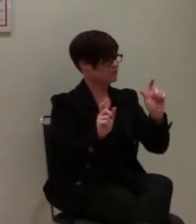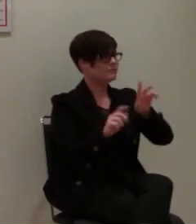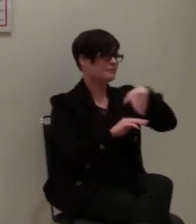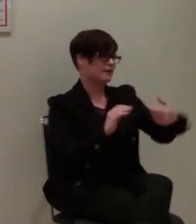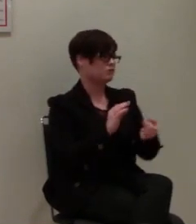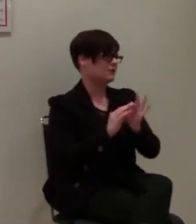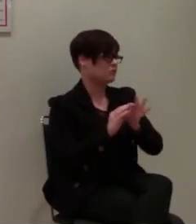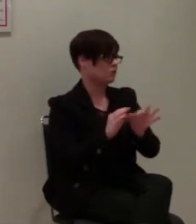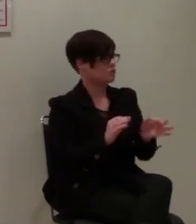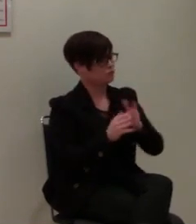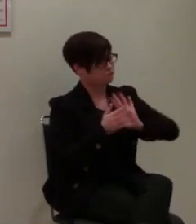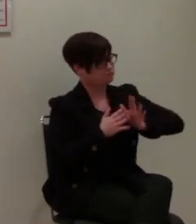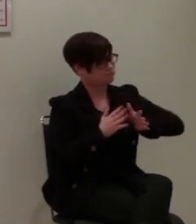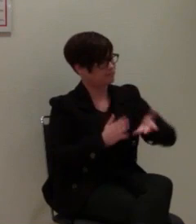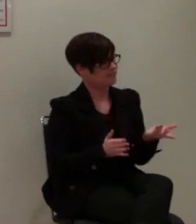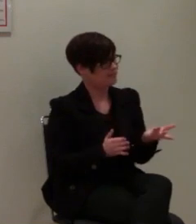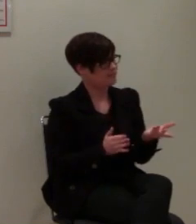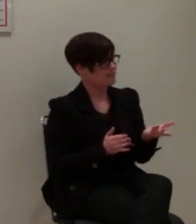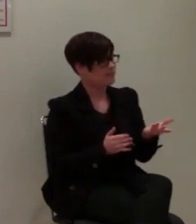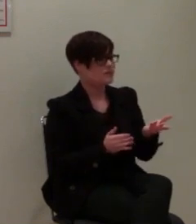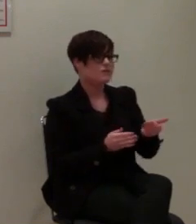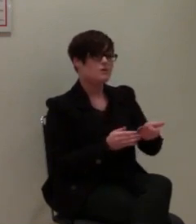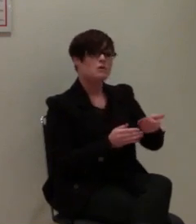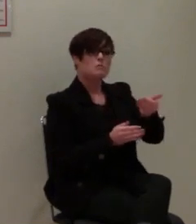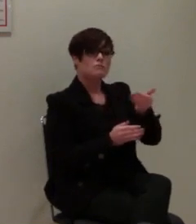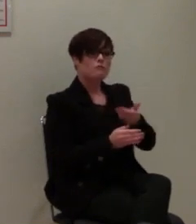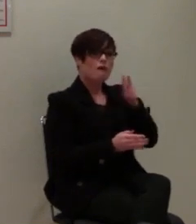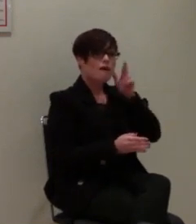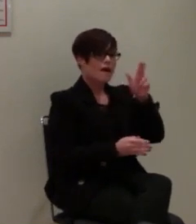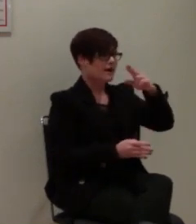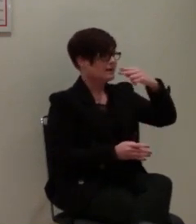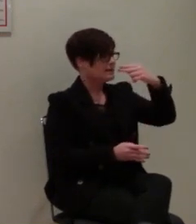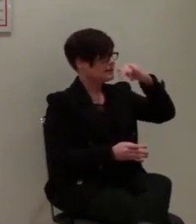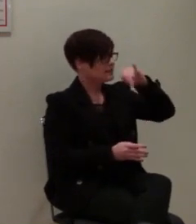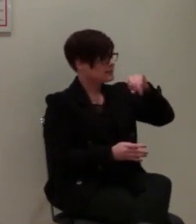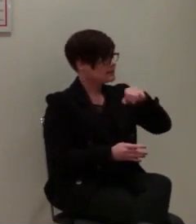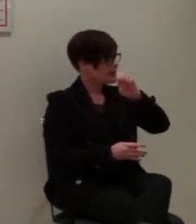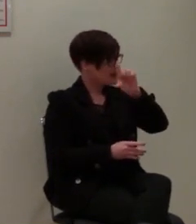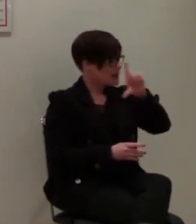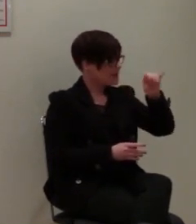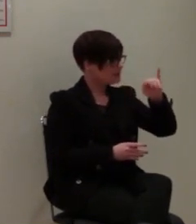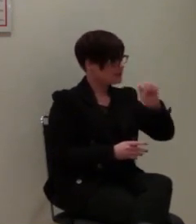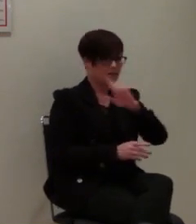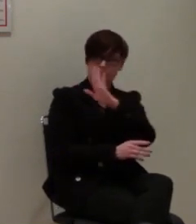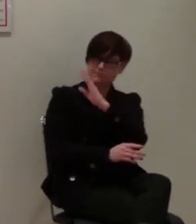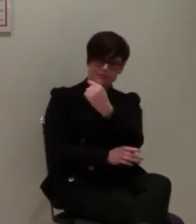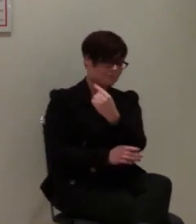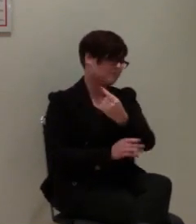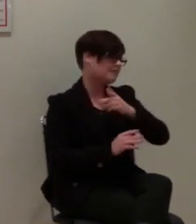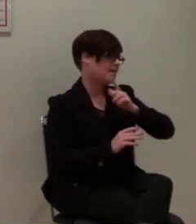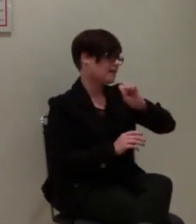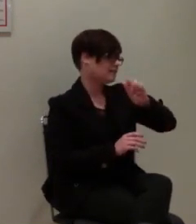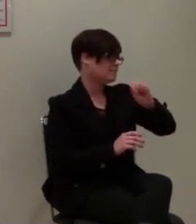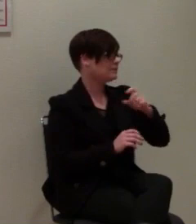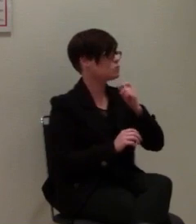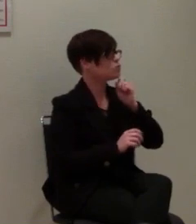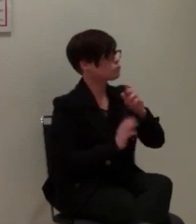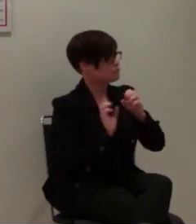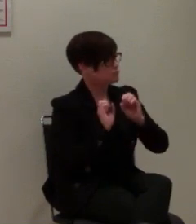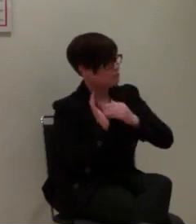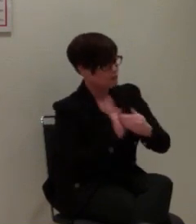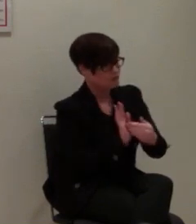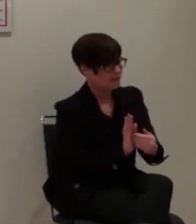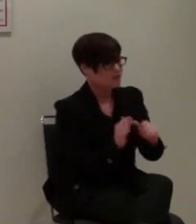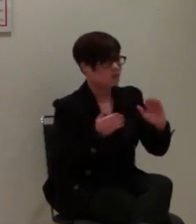Bevor jedoch nun gleich Herr Lejessa uns von der Bienensteiger-Geschriftung uns den SMS-Notruf vorstellen wird, gebe ich noch